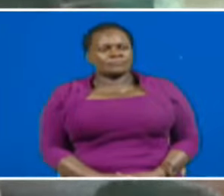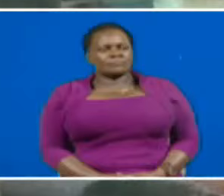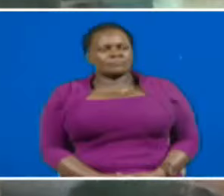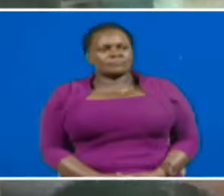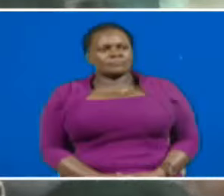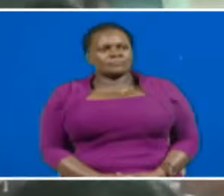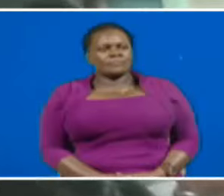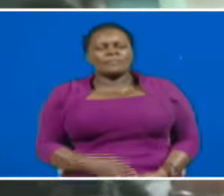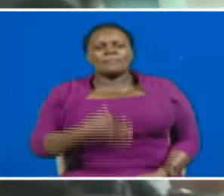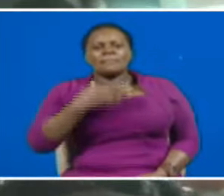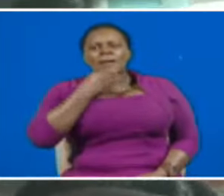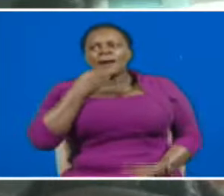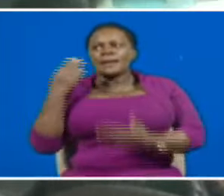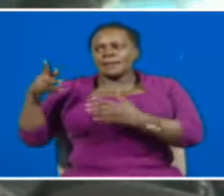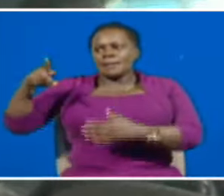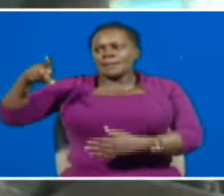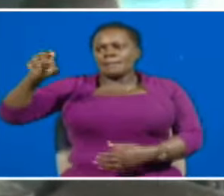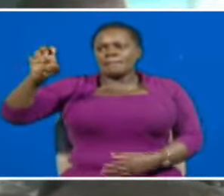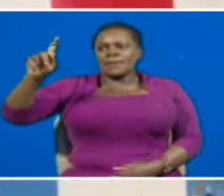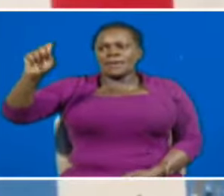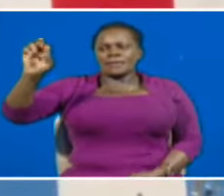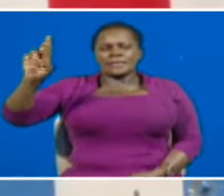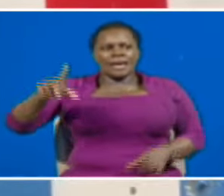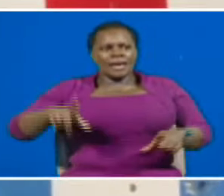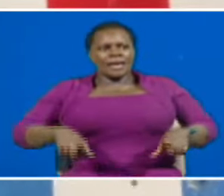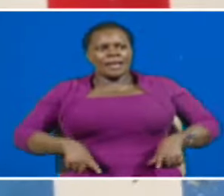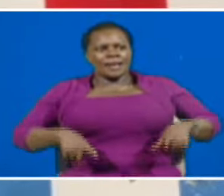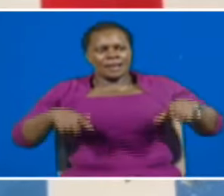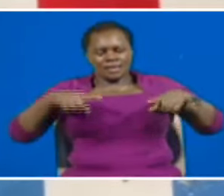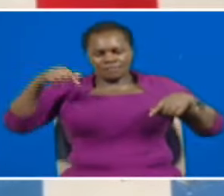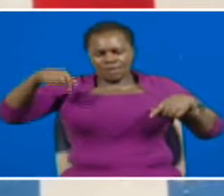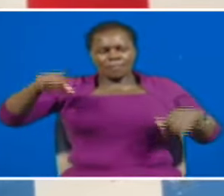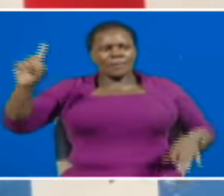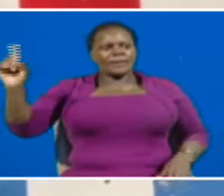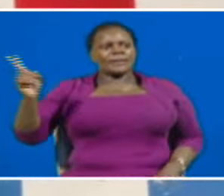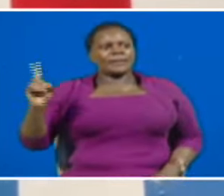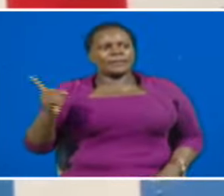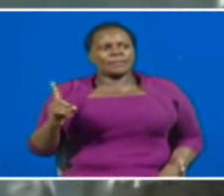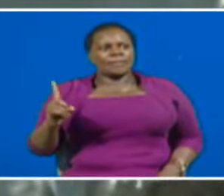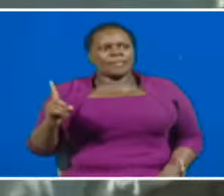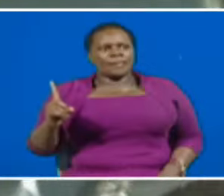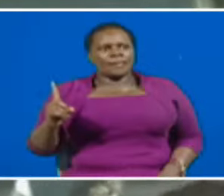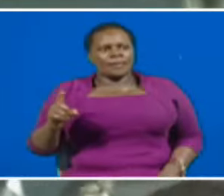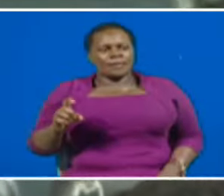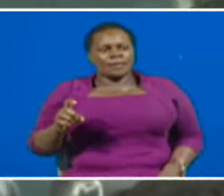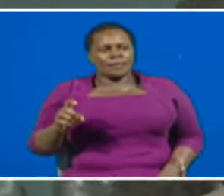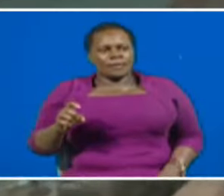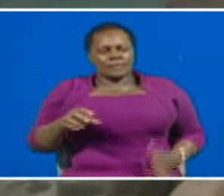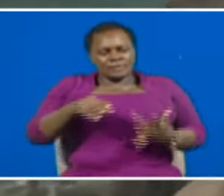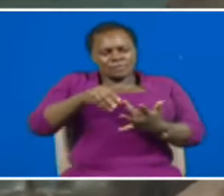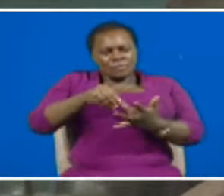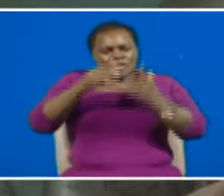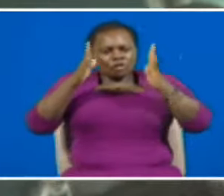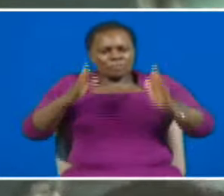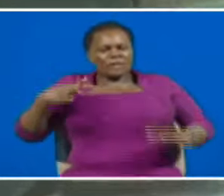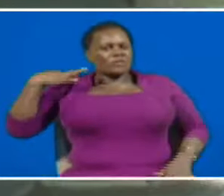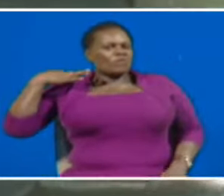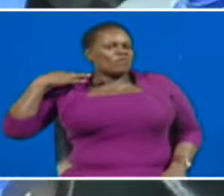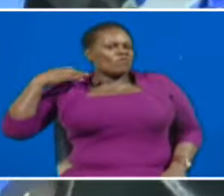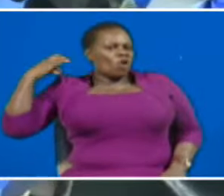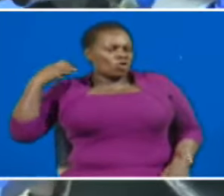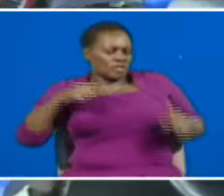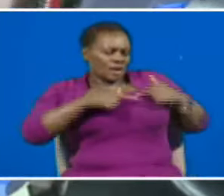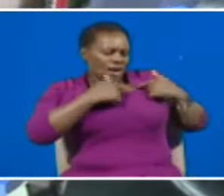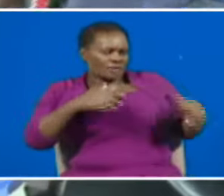Pita kome, mkazi wa jiji la Nairobi, ni mfano wa kipeke wa mtu anayijitolea kwa moyo wa